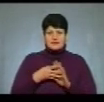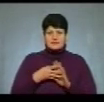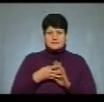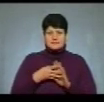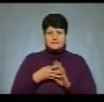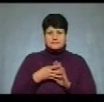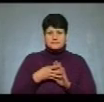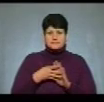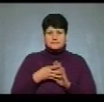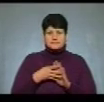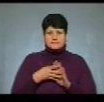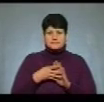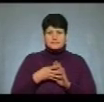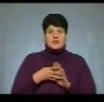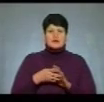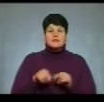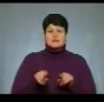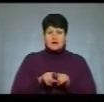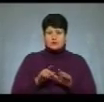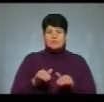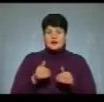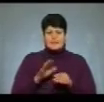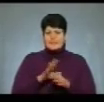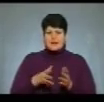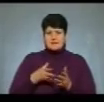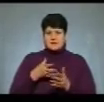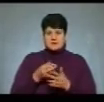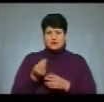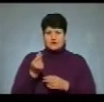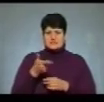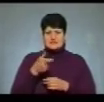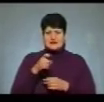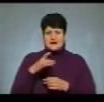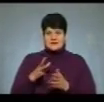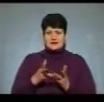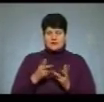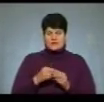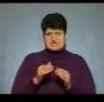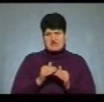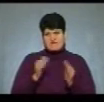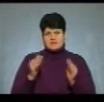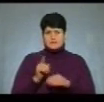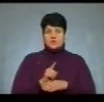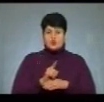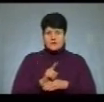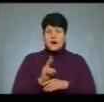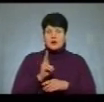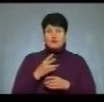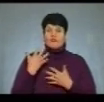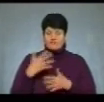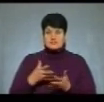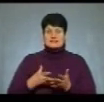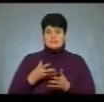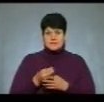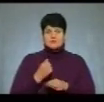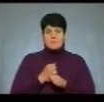Також прем'єр порадив українцям не сплачувати грошей за газ, нарахованих за завищеними нормами. А тим, хто вже заплатив,